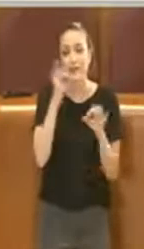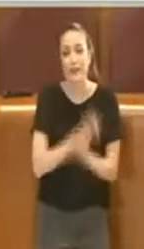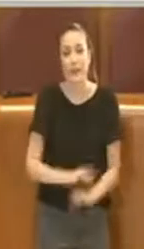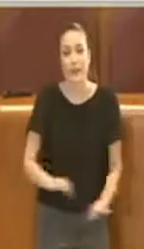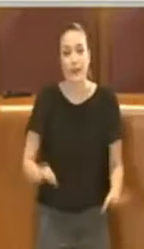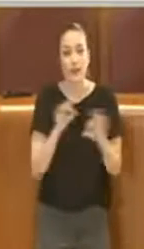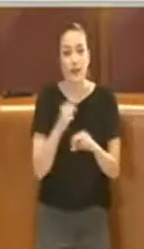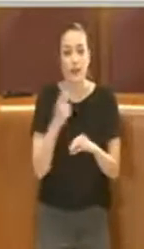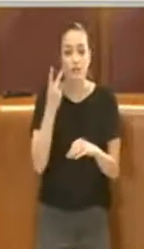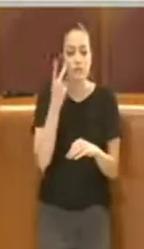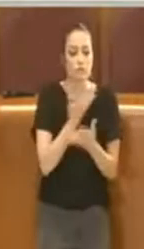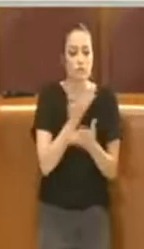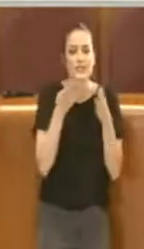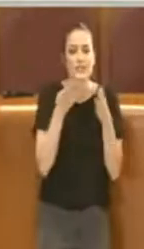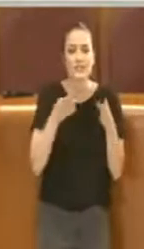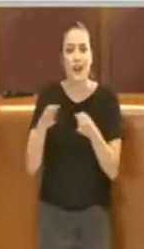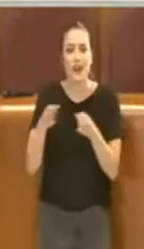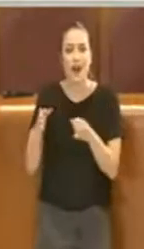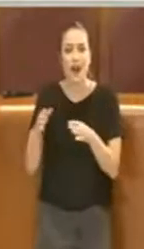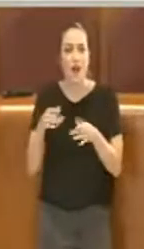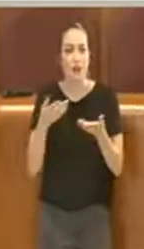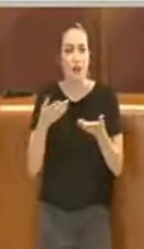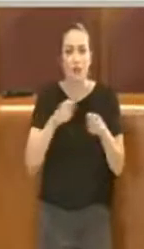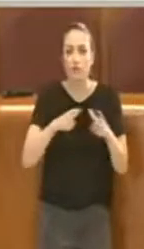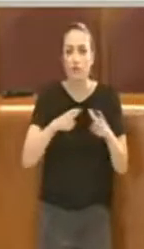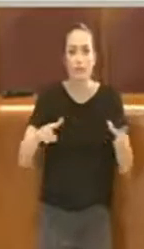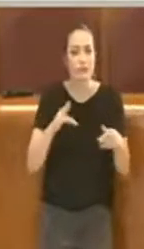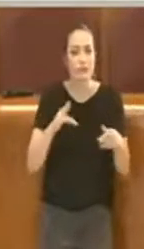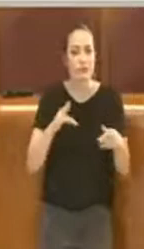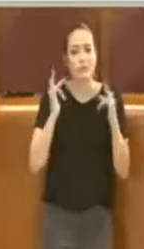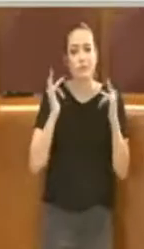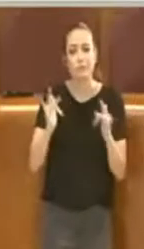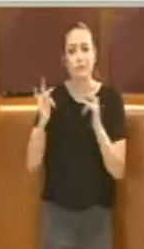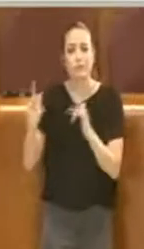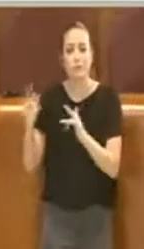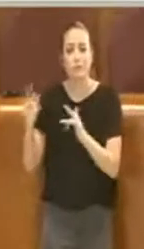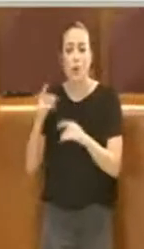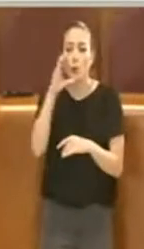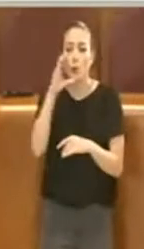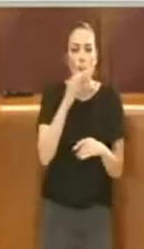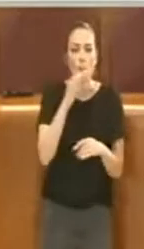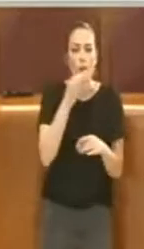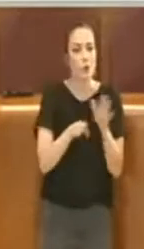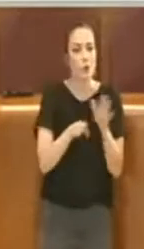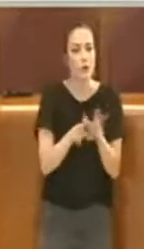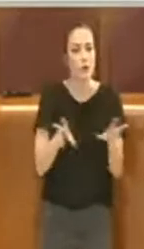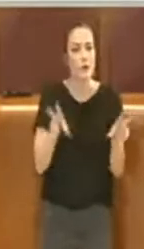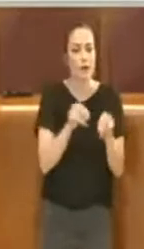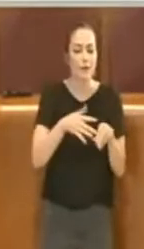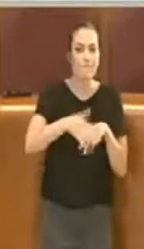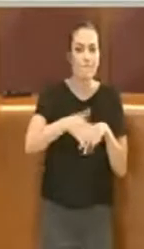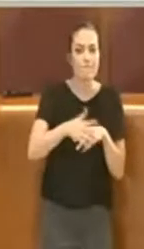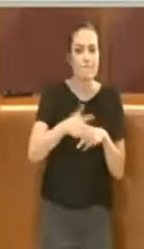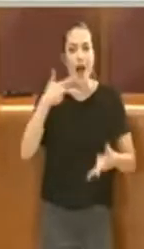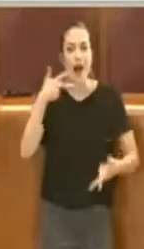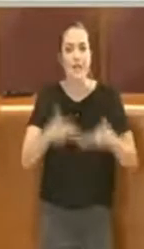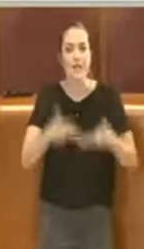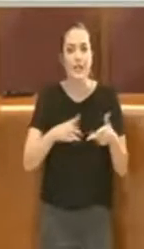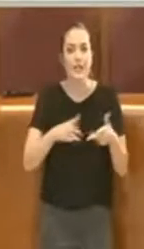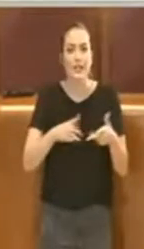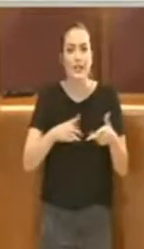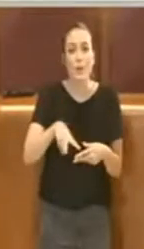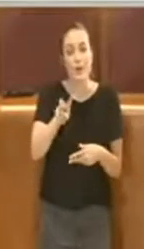strade cittadine sono deserte, il turismo ripartirà, ci dicono le associazioni di turismo, ad aprile 2021.